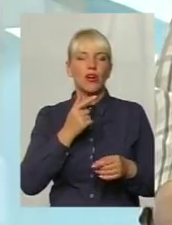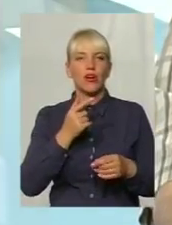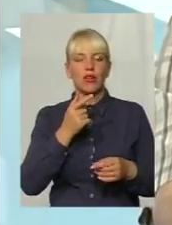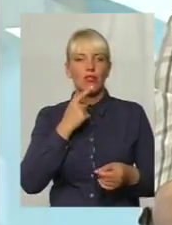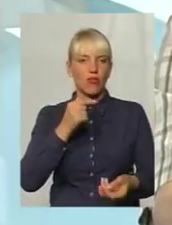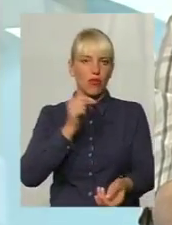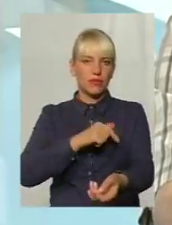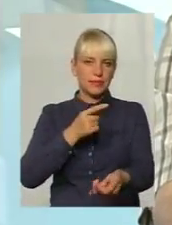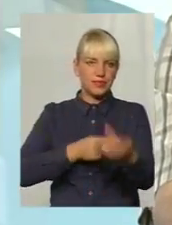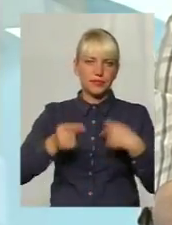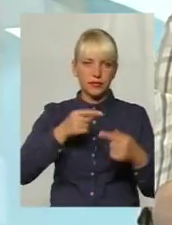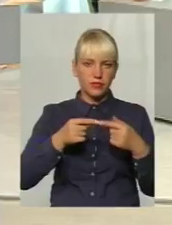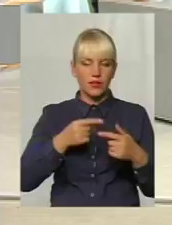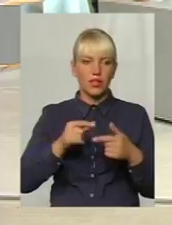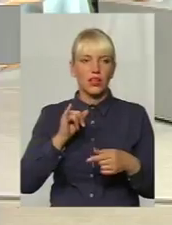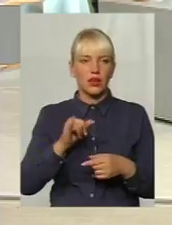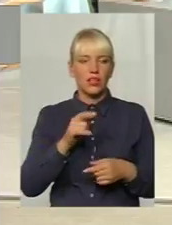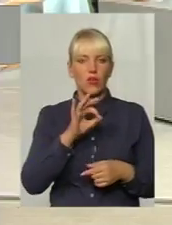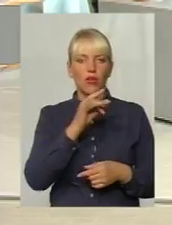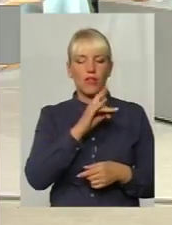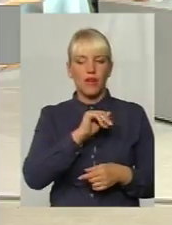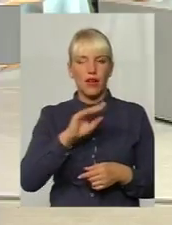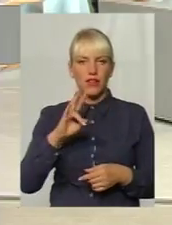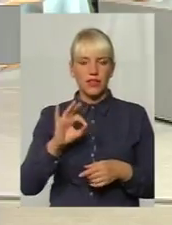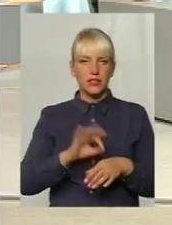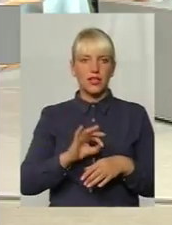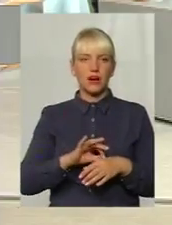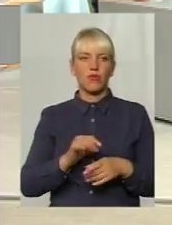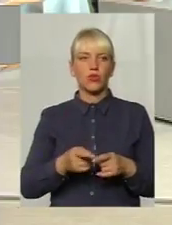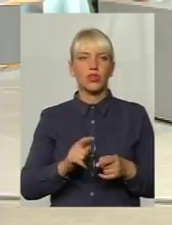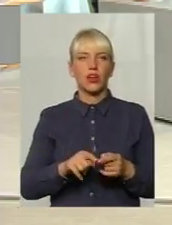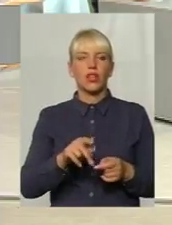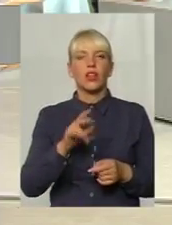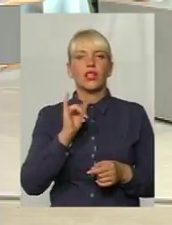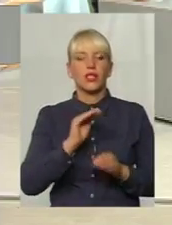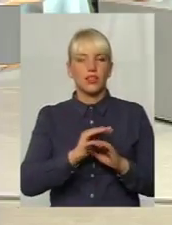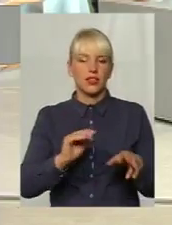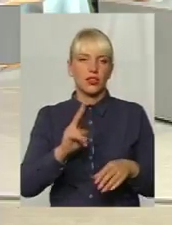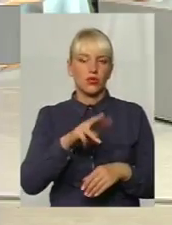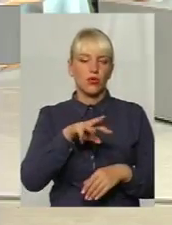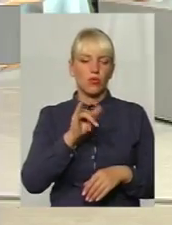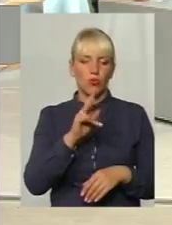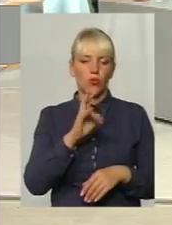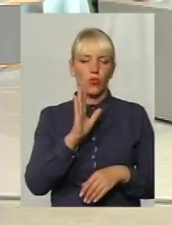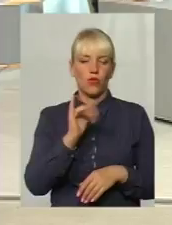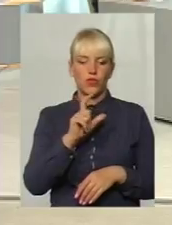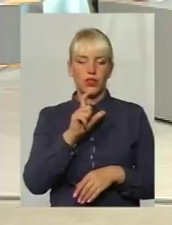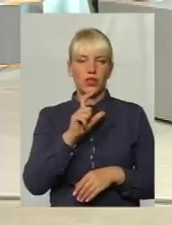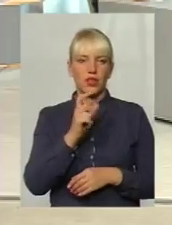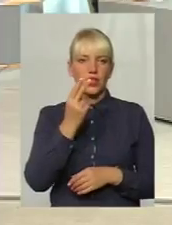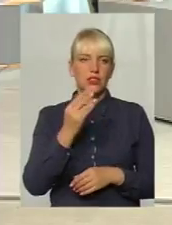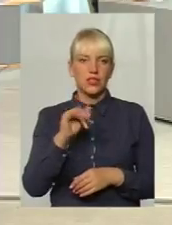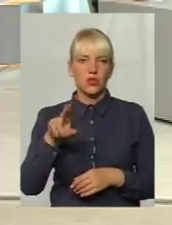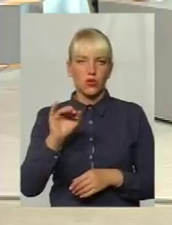це і хворі на орфані захворювання, допустим, там діти на мукові вісідоз, це і хворі на епіліпсію,